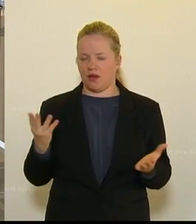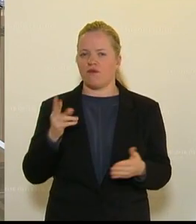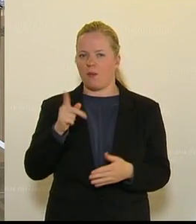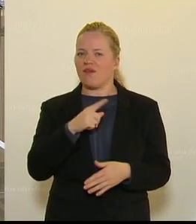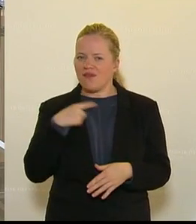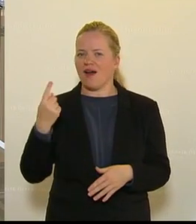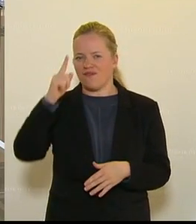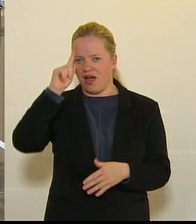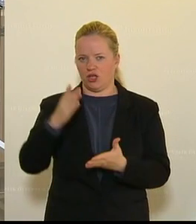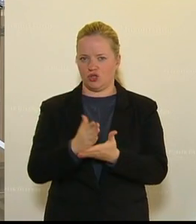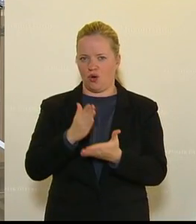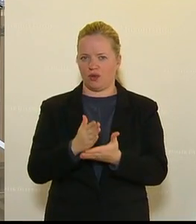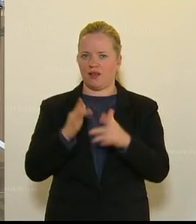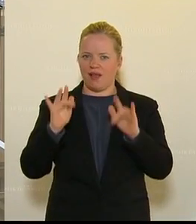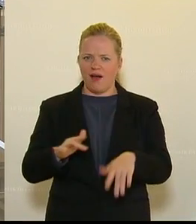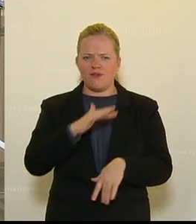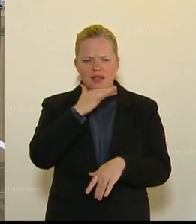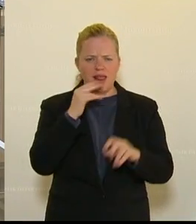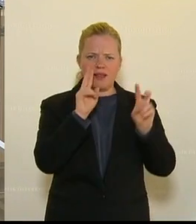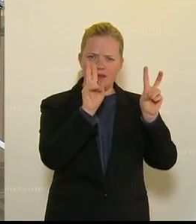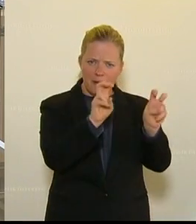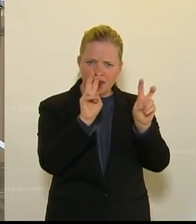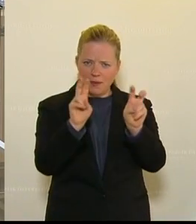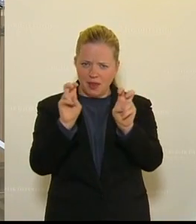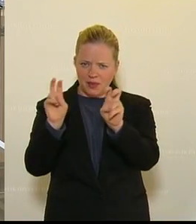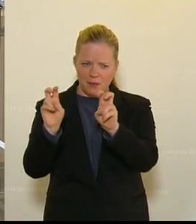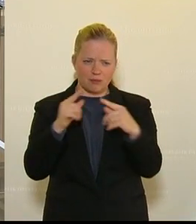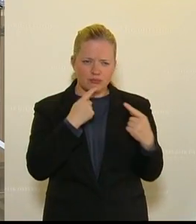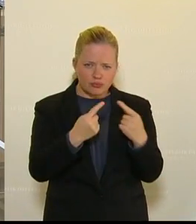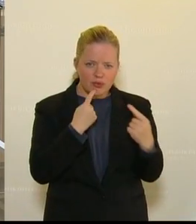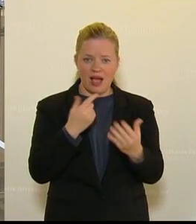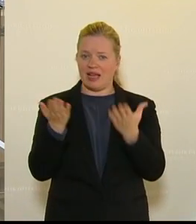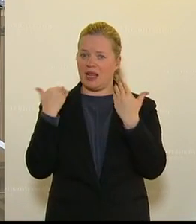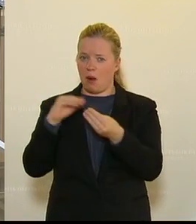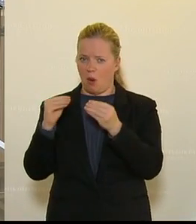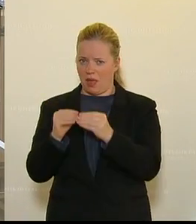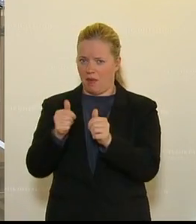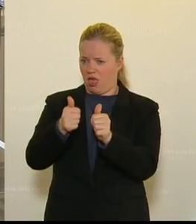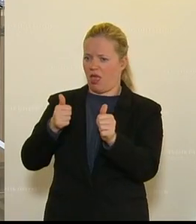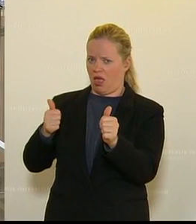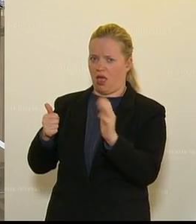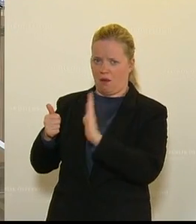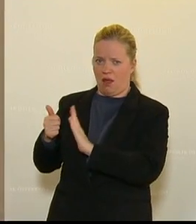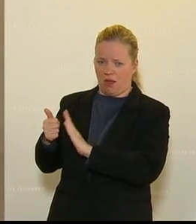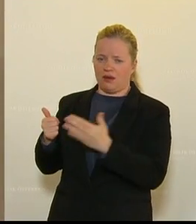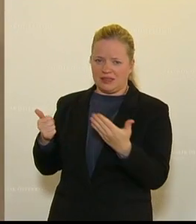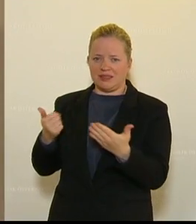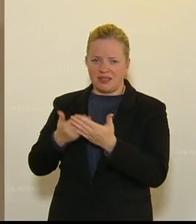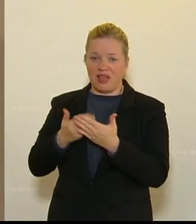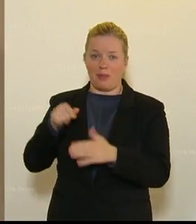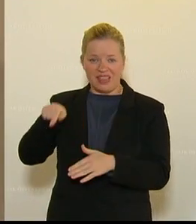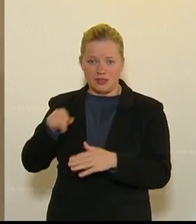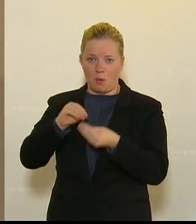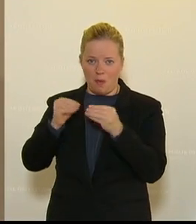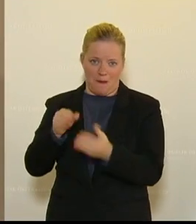wissen, dass wir im Moment über viele andere Themen reden und zu wenig über das Klimaproblem reden, dass uns das bleiben wird und dass es deswegen